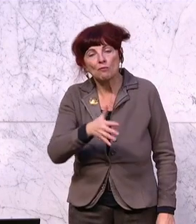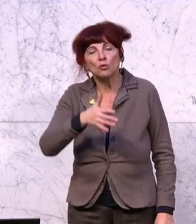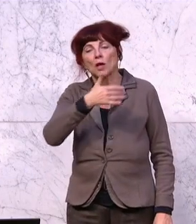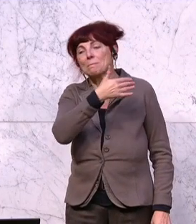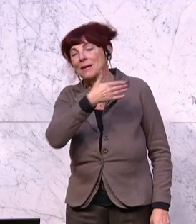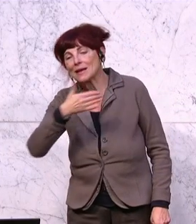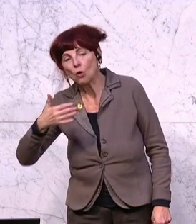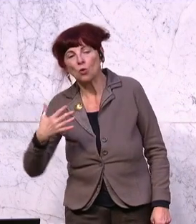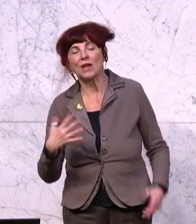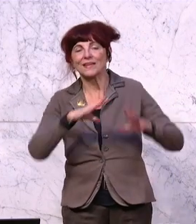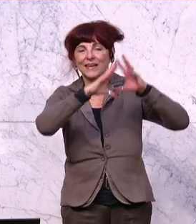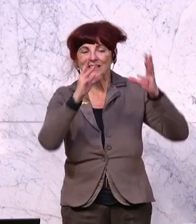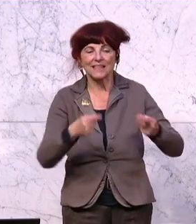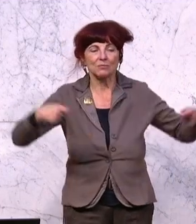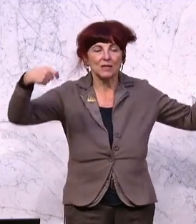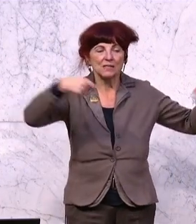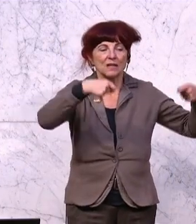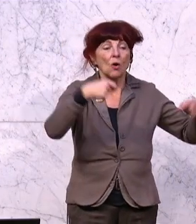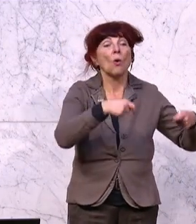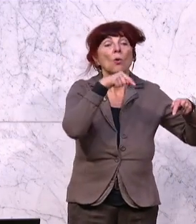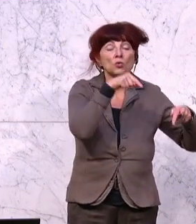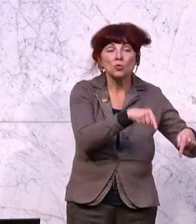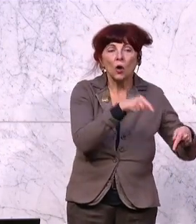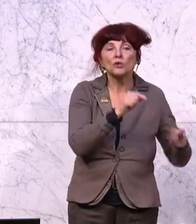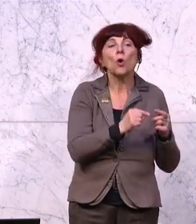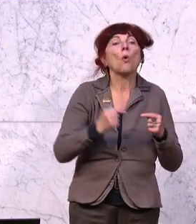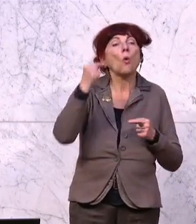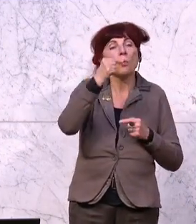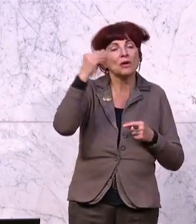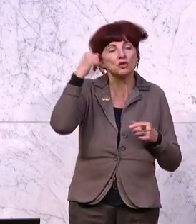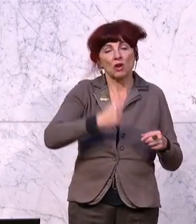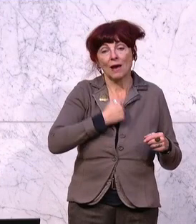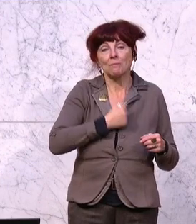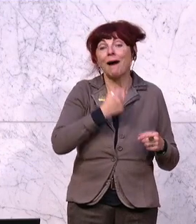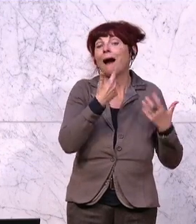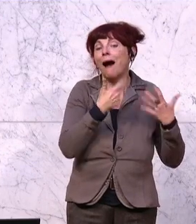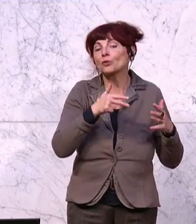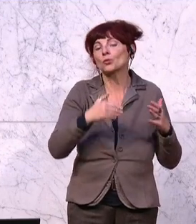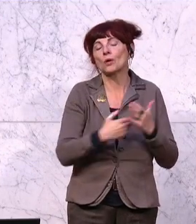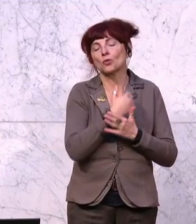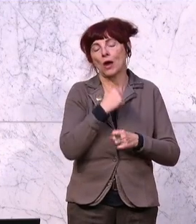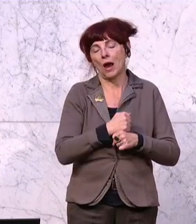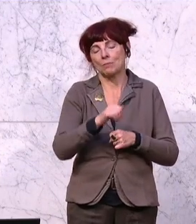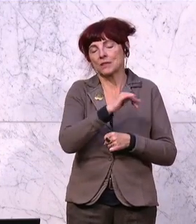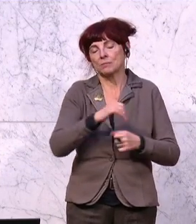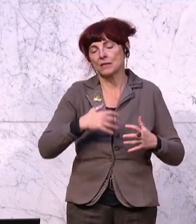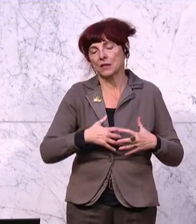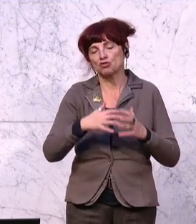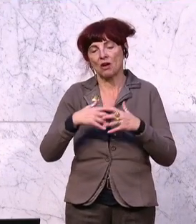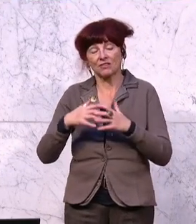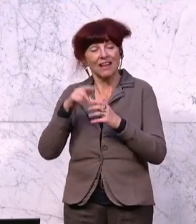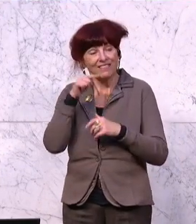auslösen und 800 neue Arbeitsplätze in der Region der Obersteiermark schaffen. Das sind Investitionen in die Zukunft unseres Landes.